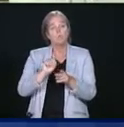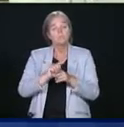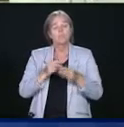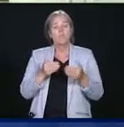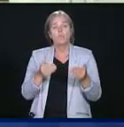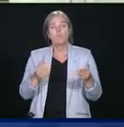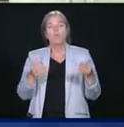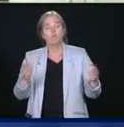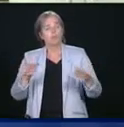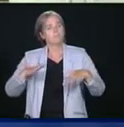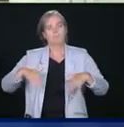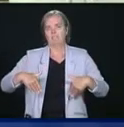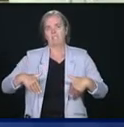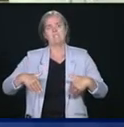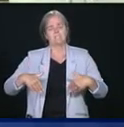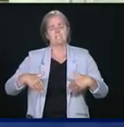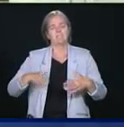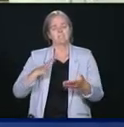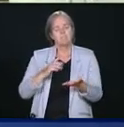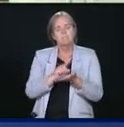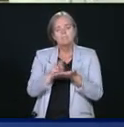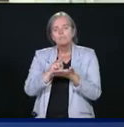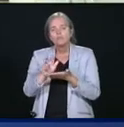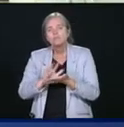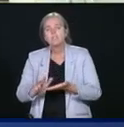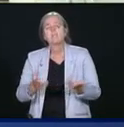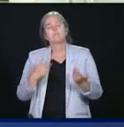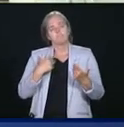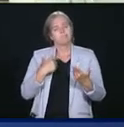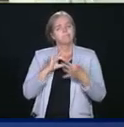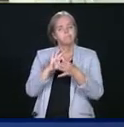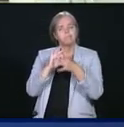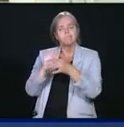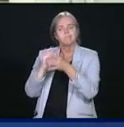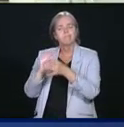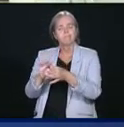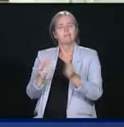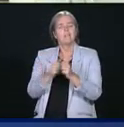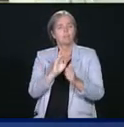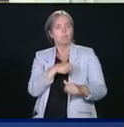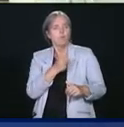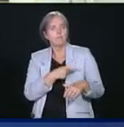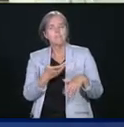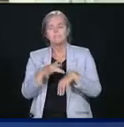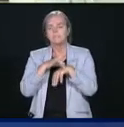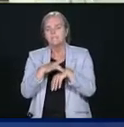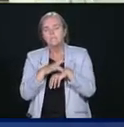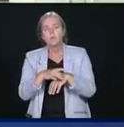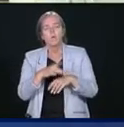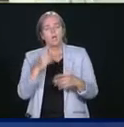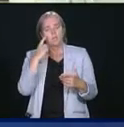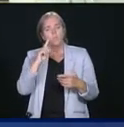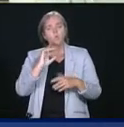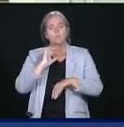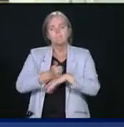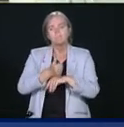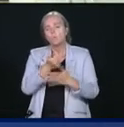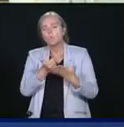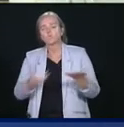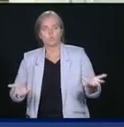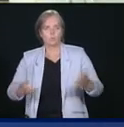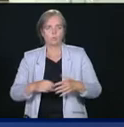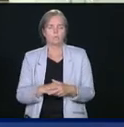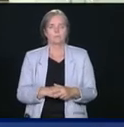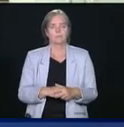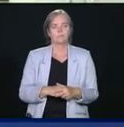nous continuerons de travailler avec les provinces et les territoires à ce sujet et sur un éventail d'autres mesures. Plus que jamais, il va falloir